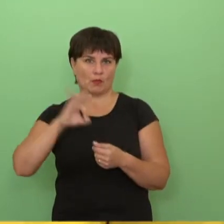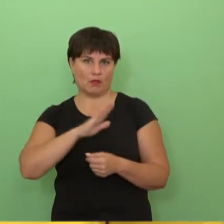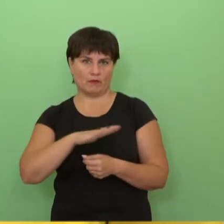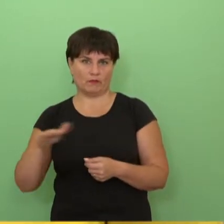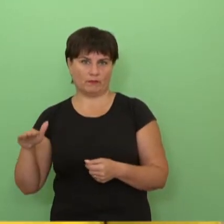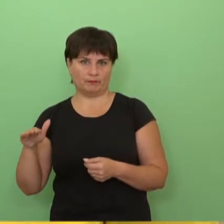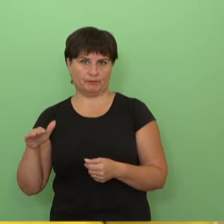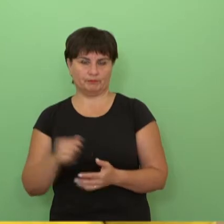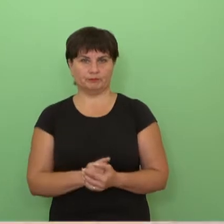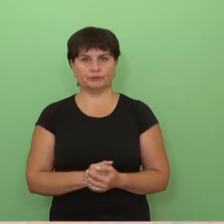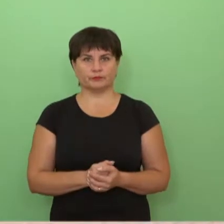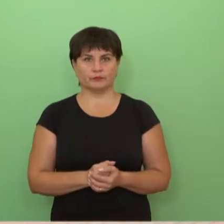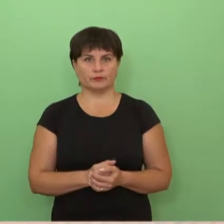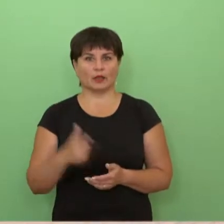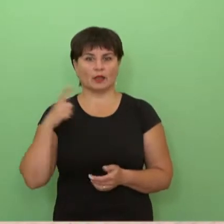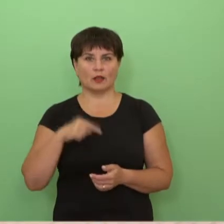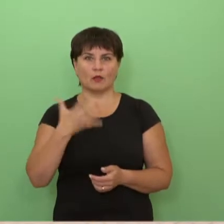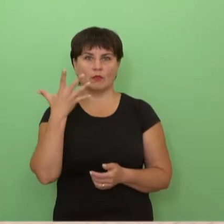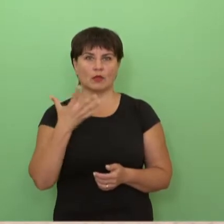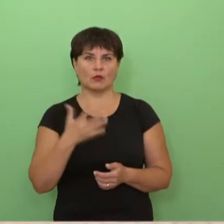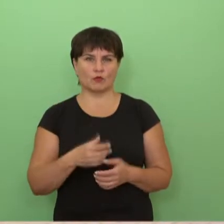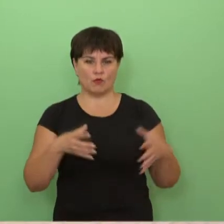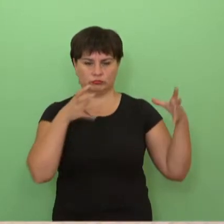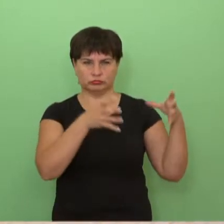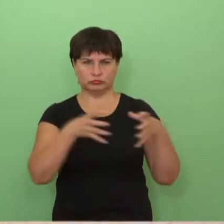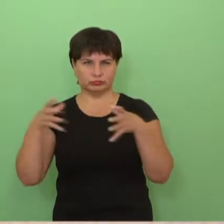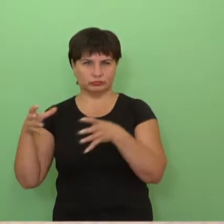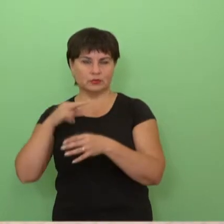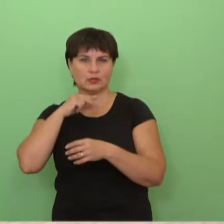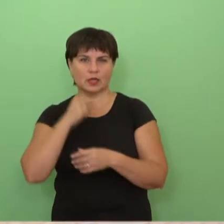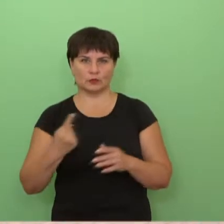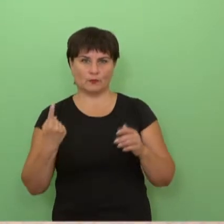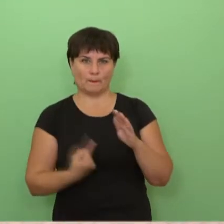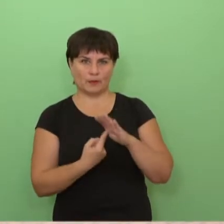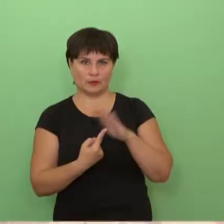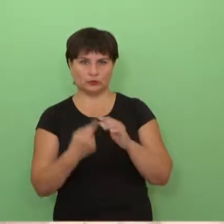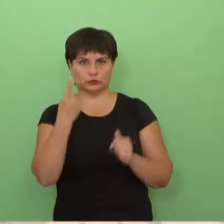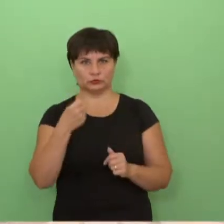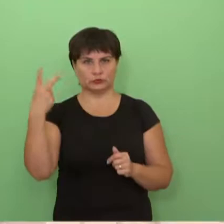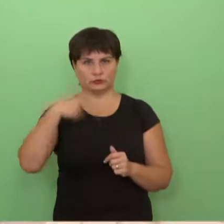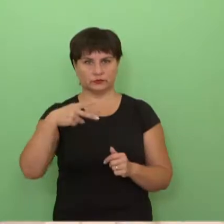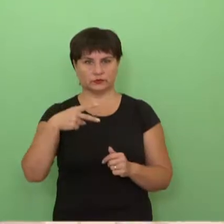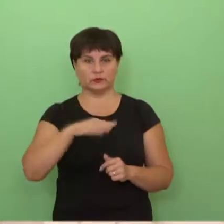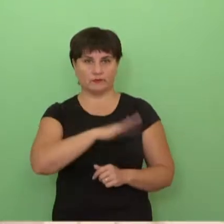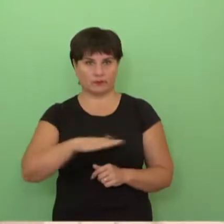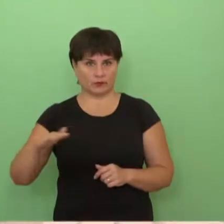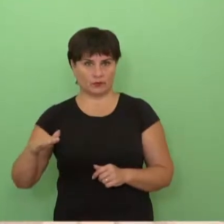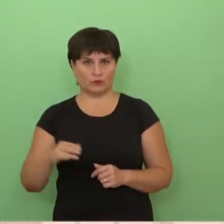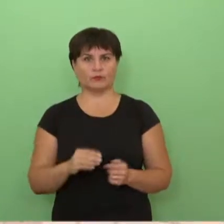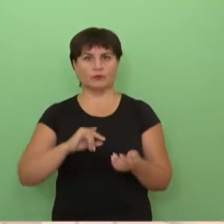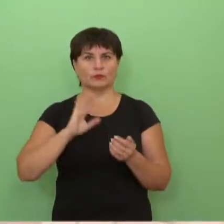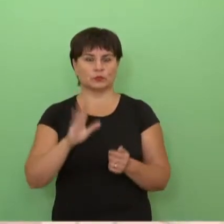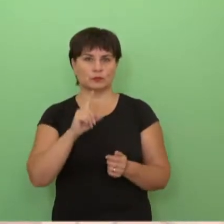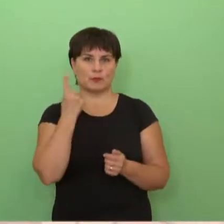ateity į pirmąją klasę. Tai tikrai visų visų labai labai laukiam. Aušros pro gimnazijos vadovėlina odomaitė